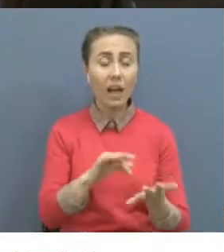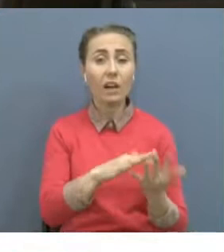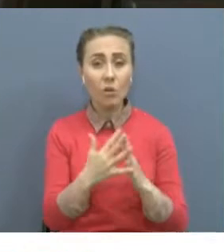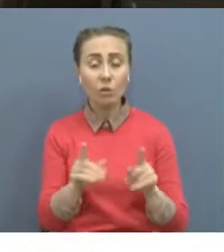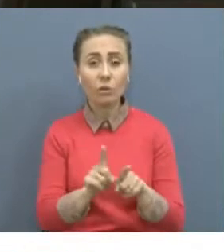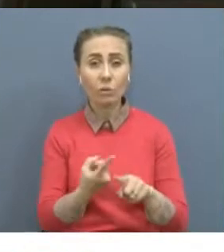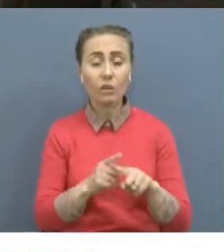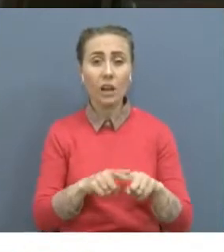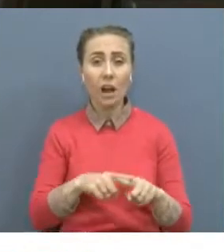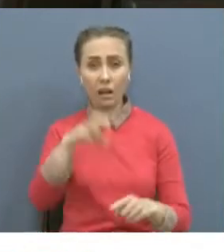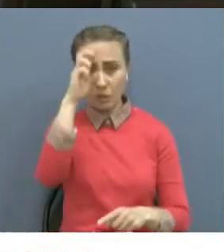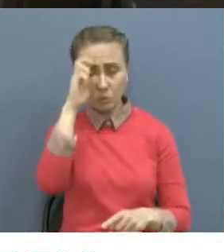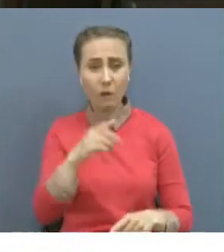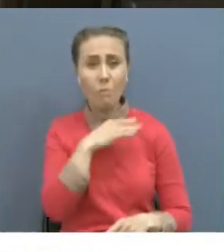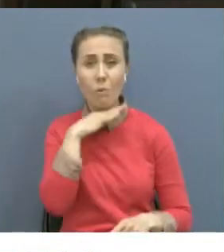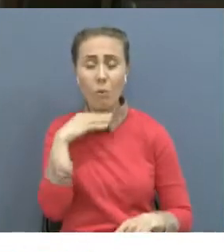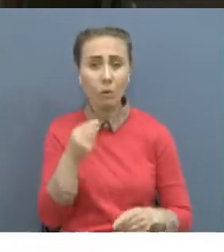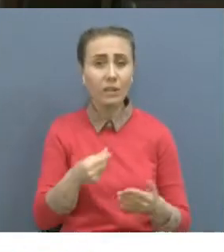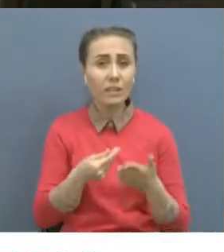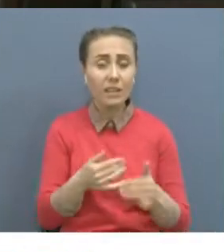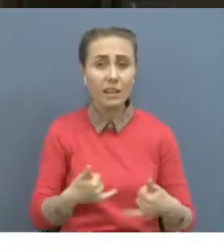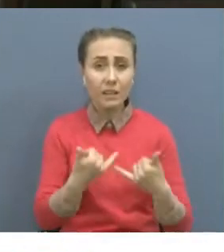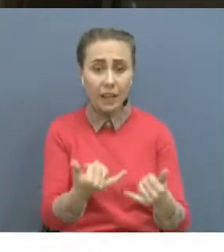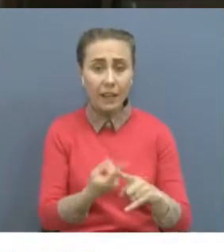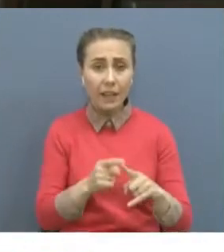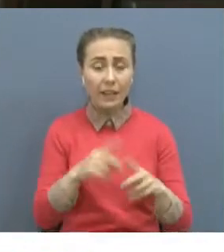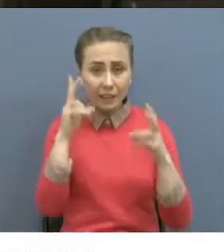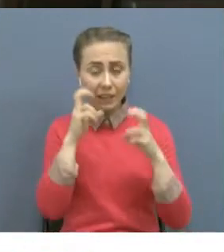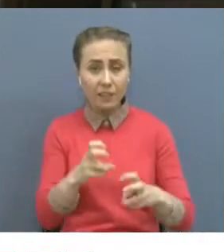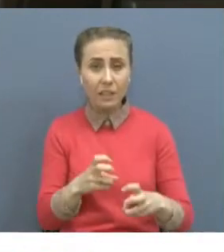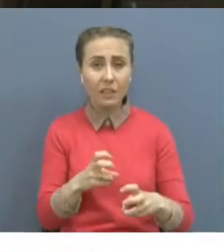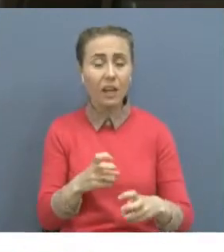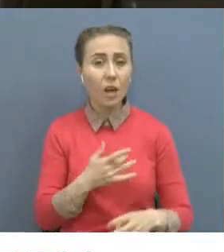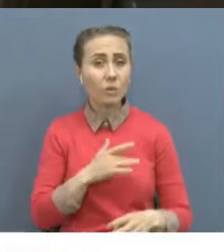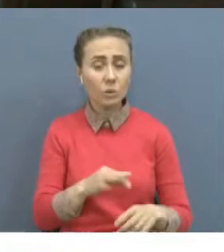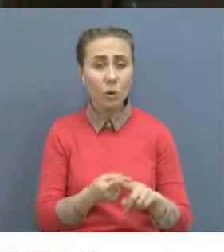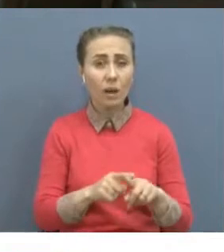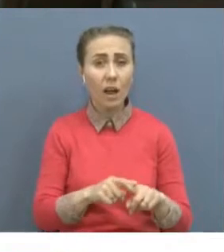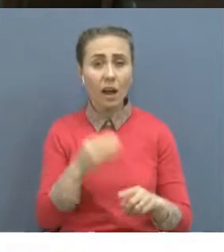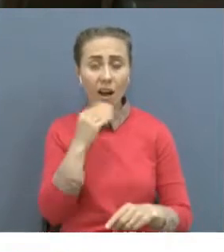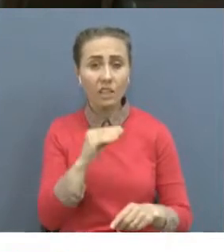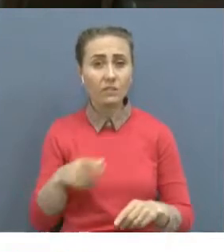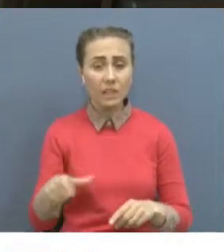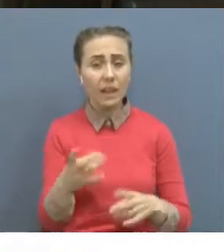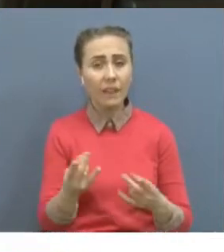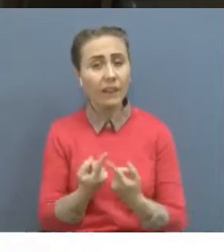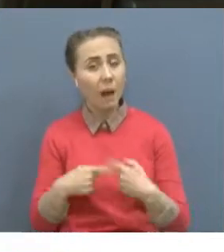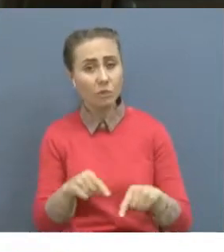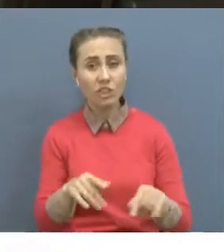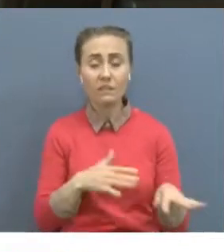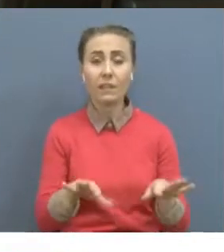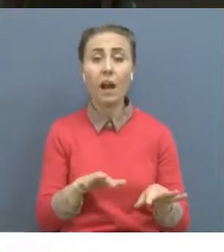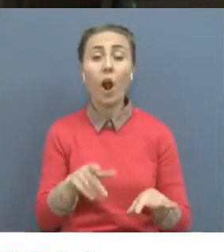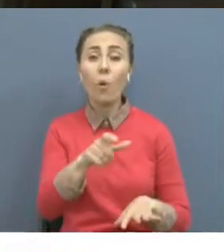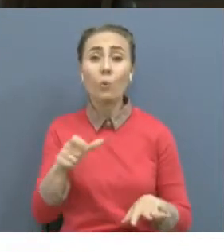қаржы бөліп отырып. Жұмыст сапасын барынша қатан бақылауға жет. Арна ездет қанадан бөлек, жол құрылысы сапасын бақылауға қоғамдық